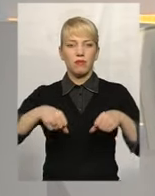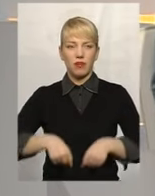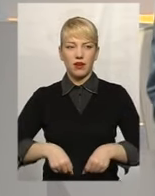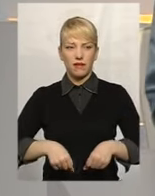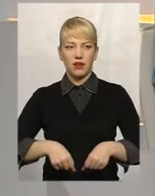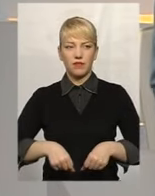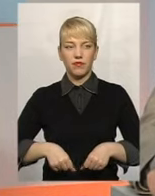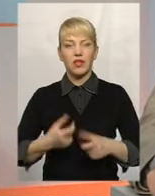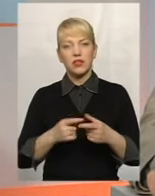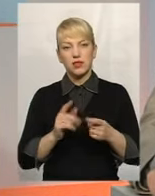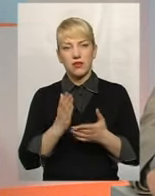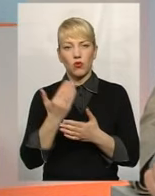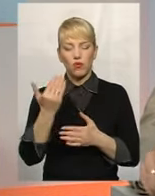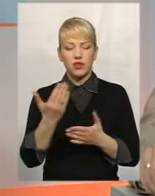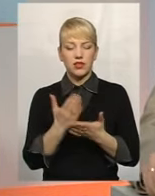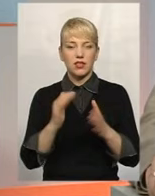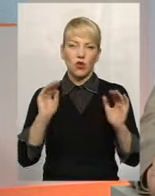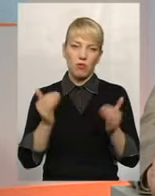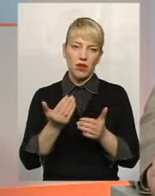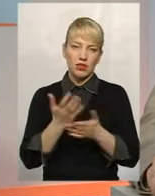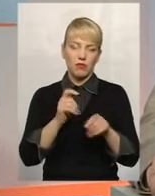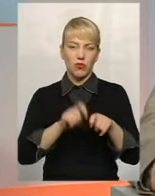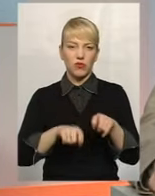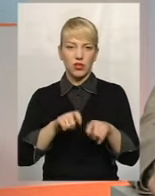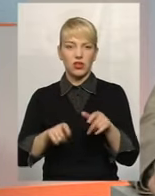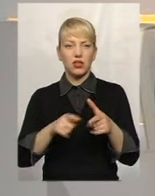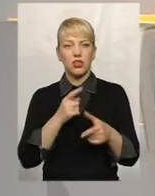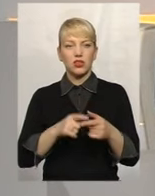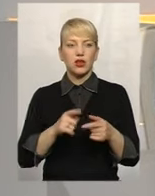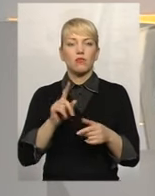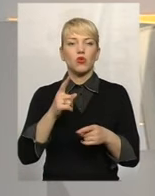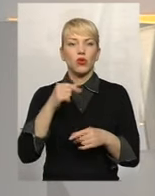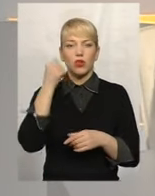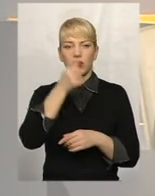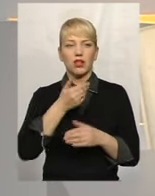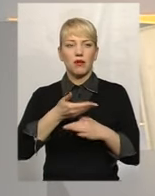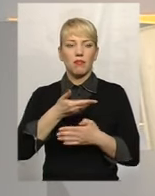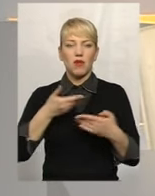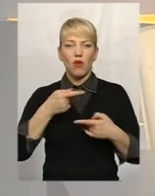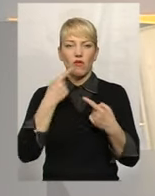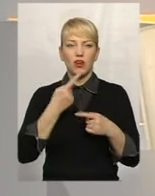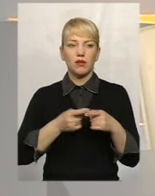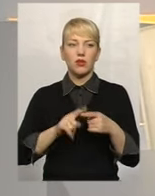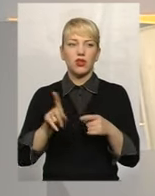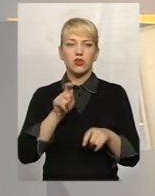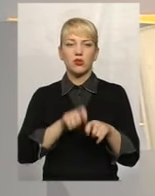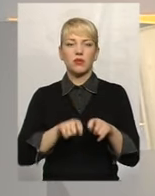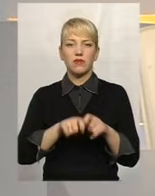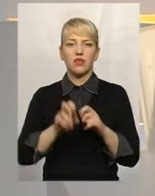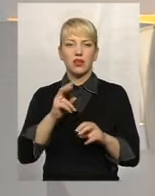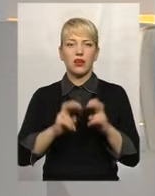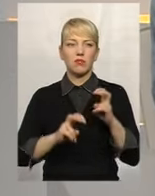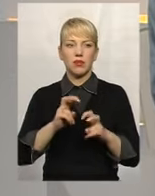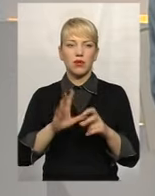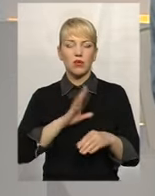вони зараз обмежені чи ні, щодо перевірок. Тому що рік ми говорили про те, що перевірки на підприємствах